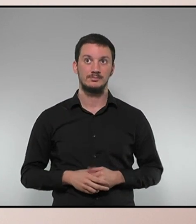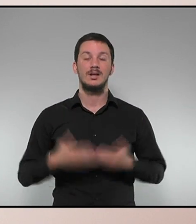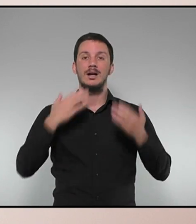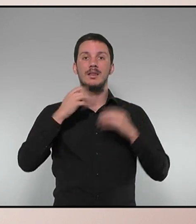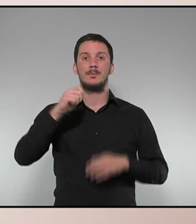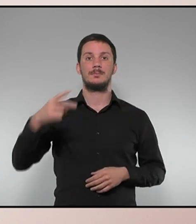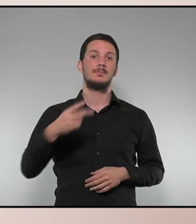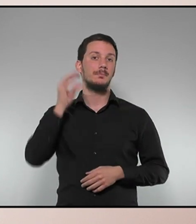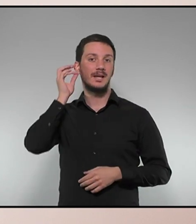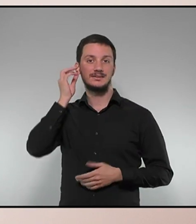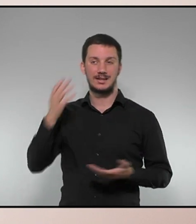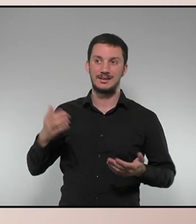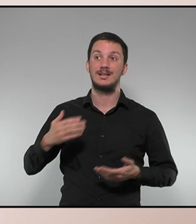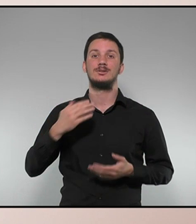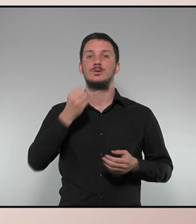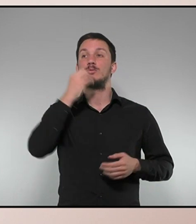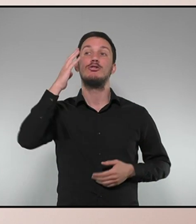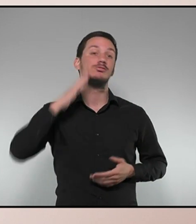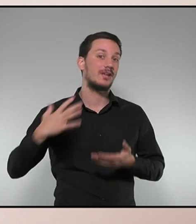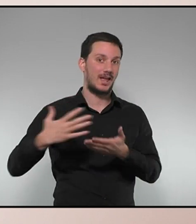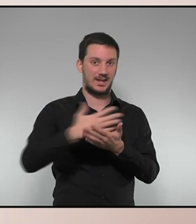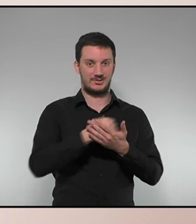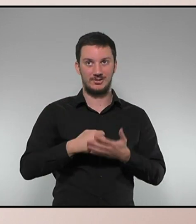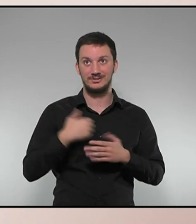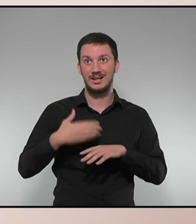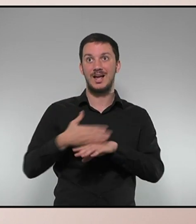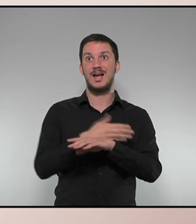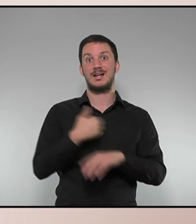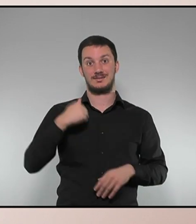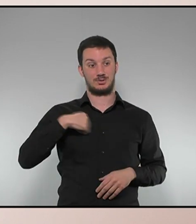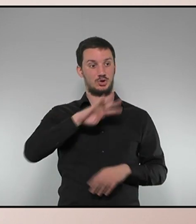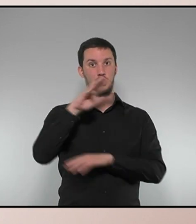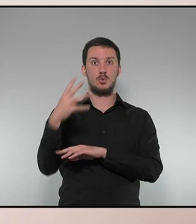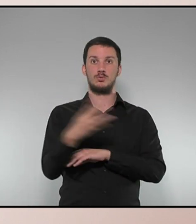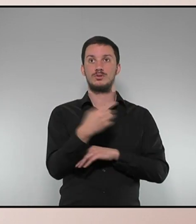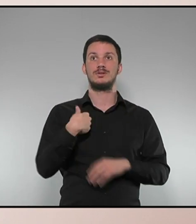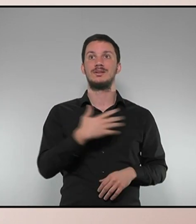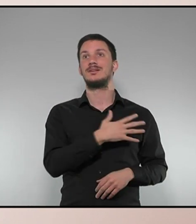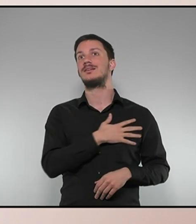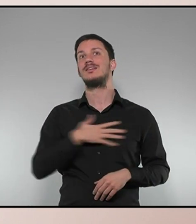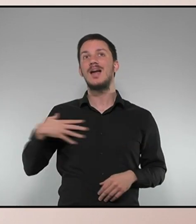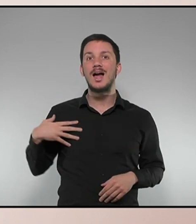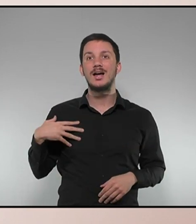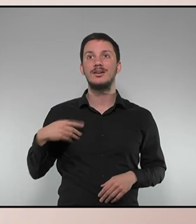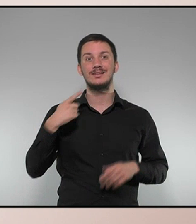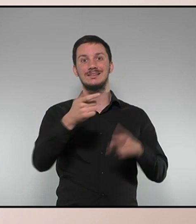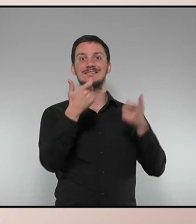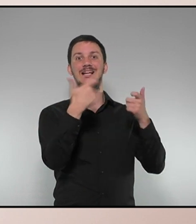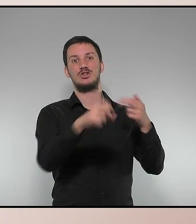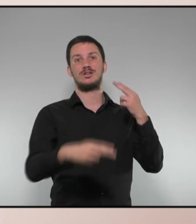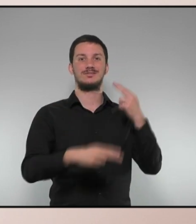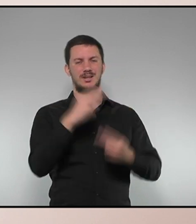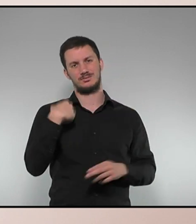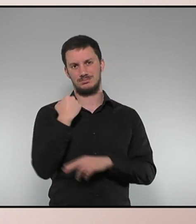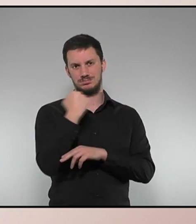Gràcies, vicepresidenta. Bon dia a totes i a tots. Abans de res, sí que volíem des d'En Comú Podem enviar tot el nostre suport al sector del taxi, dels